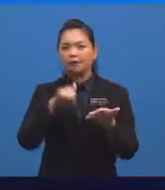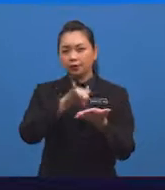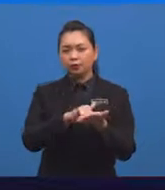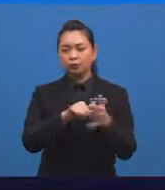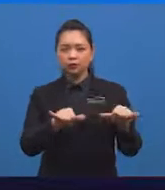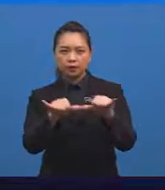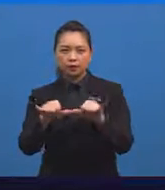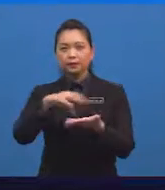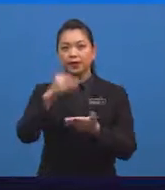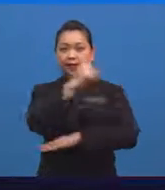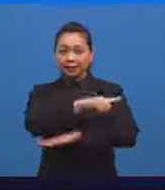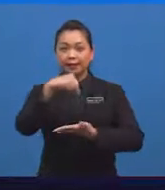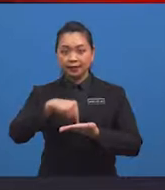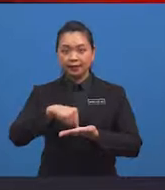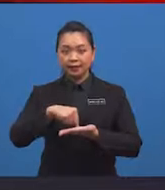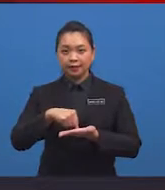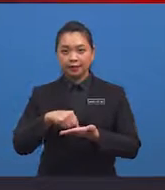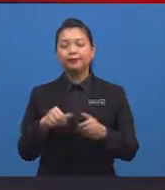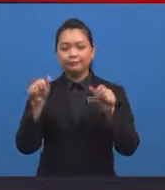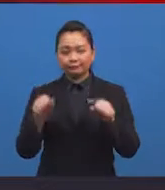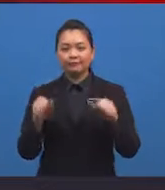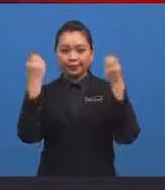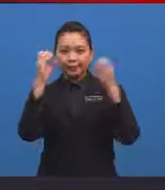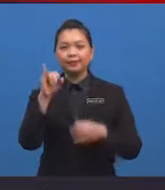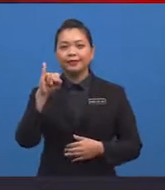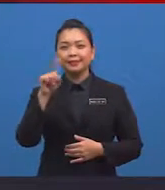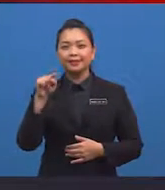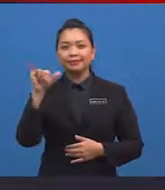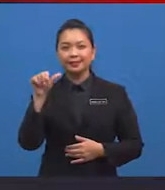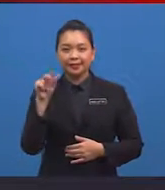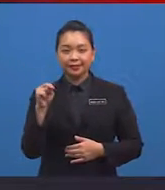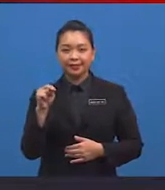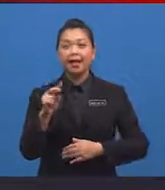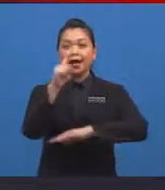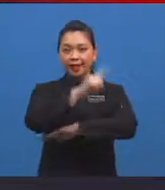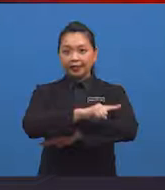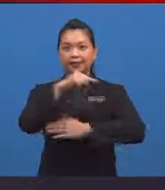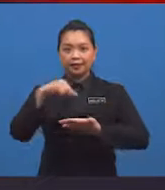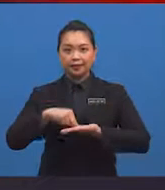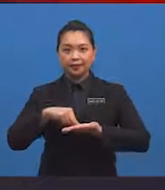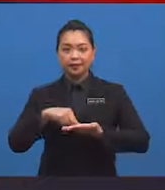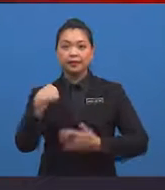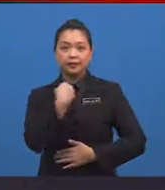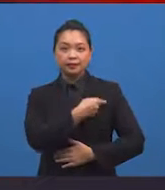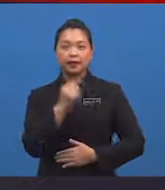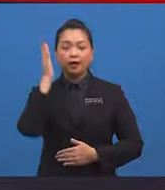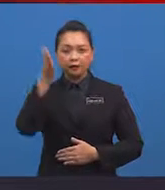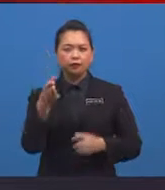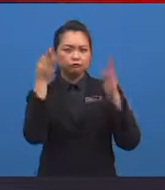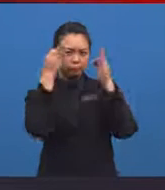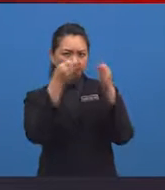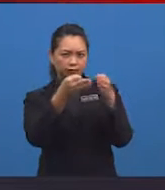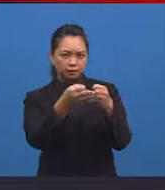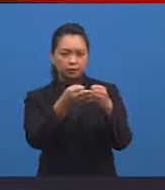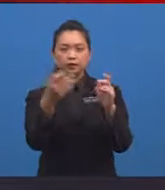pembelajaran pada hari ini? Boleh Cikgu Izian Pada hari ini, kita akan